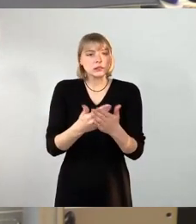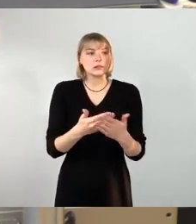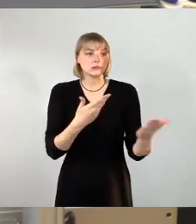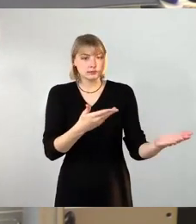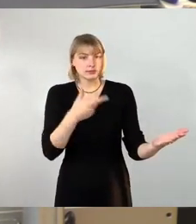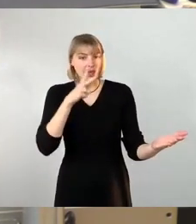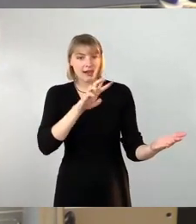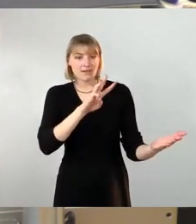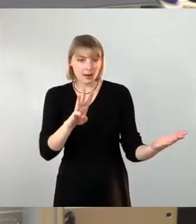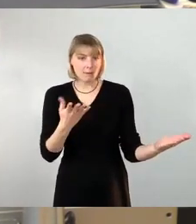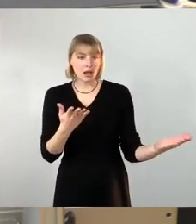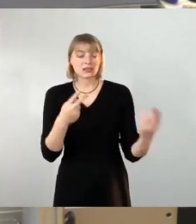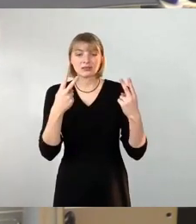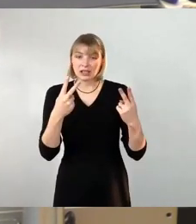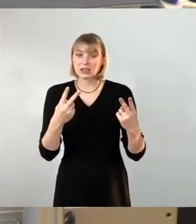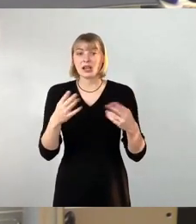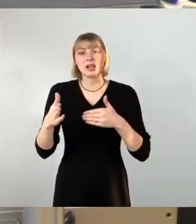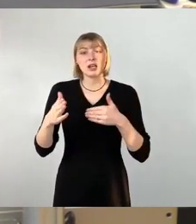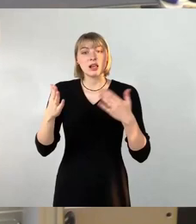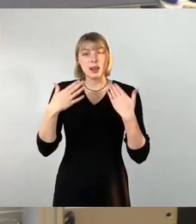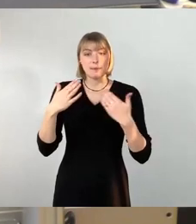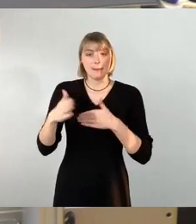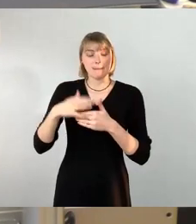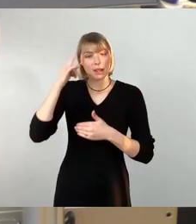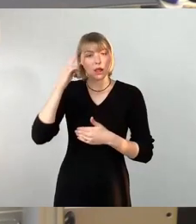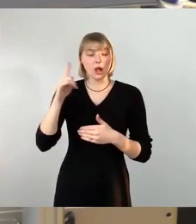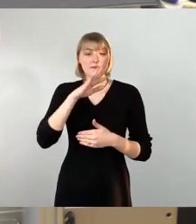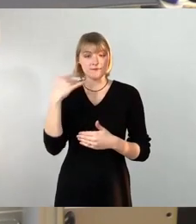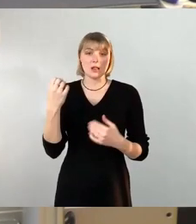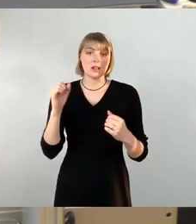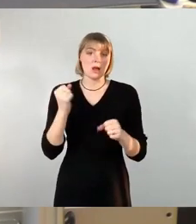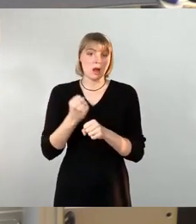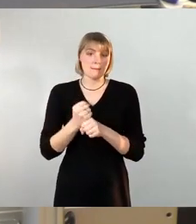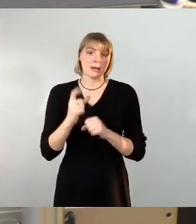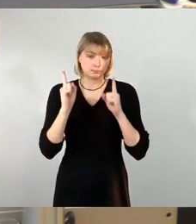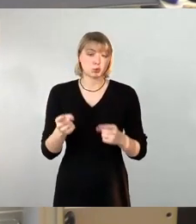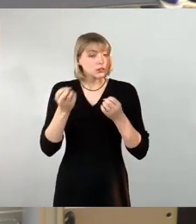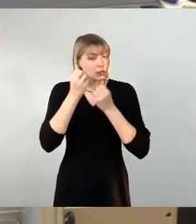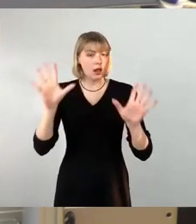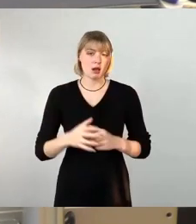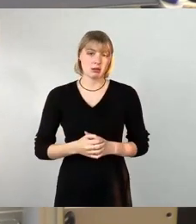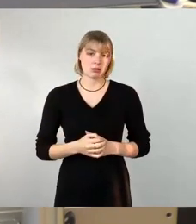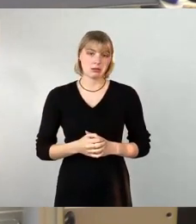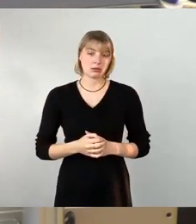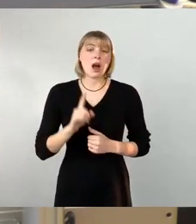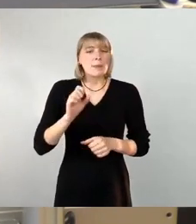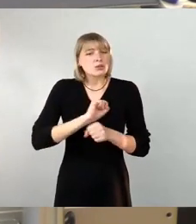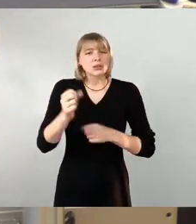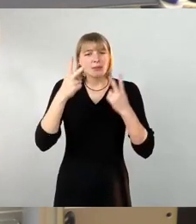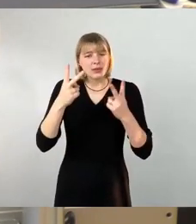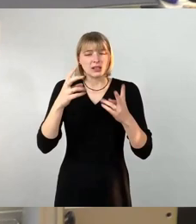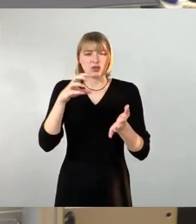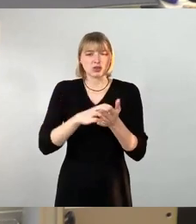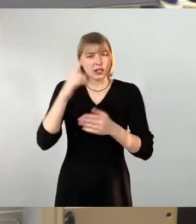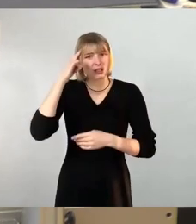Klimabeirat viel zu tun haben wird. Aber es ist sehr wichtig, dass der Stadtrat sich eben in allen